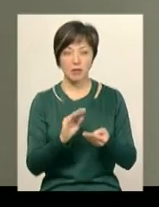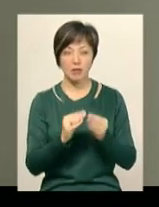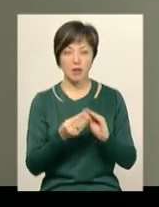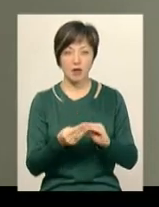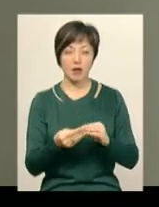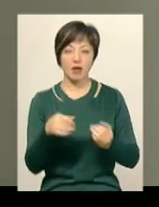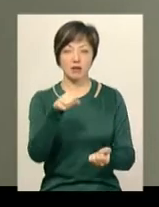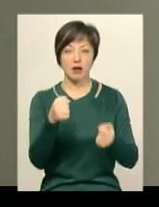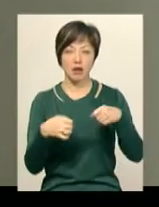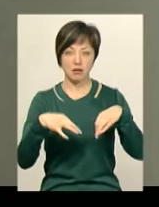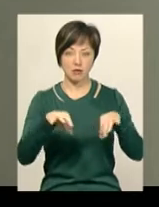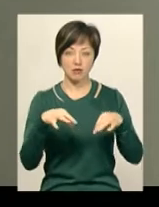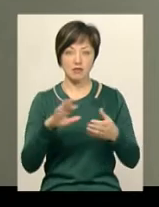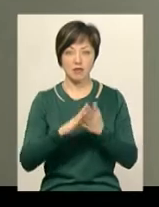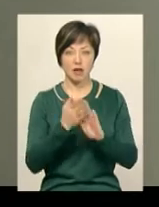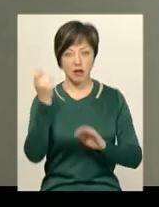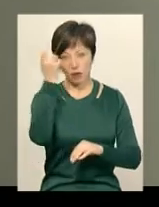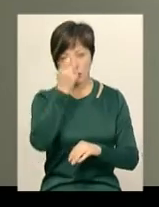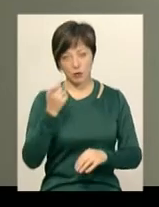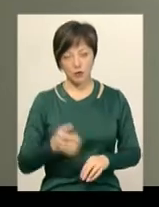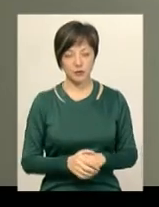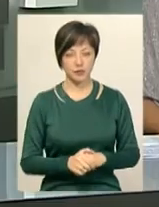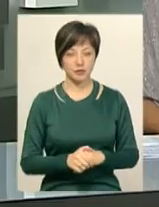керування транспортними засобами в стані алкогольного сп'яніння.